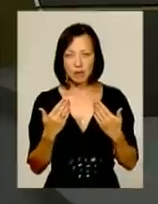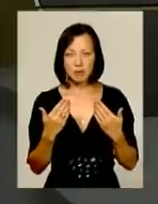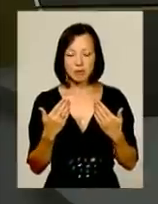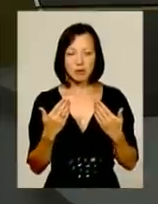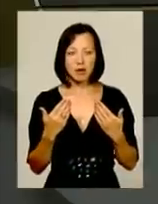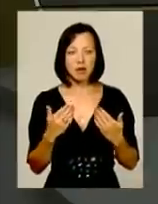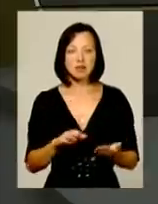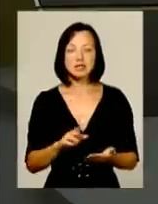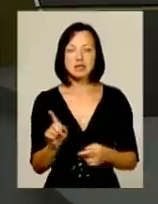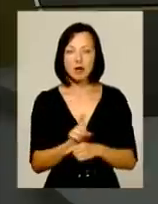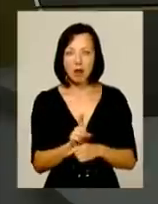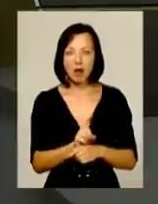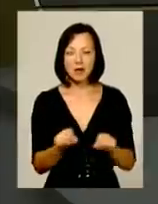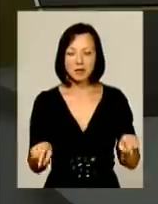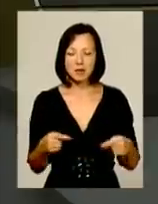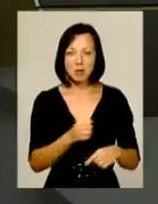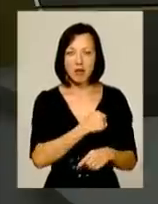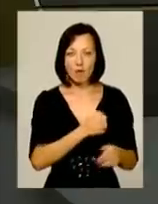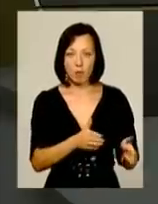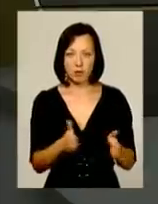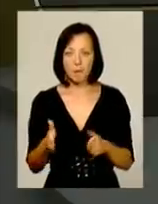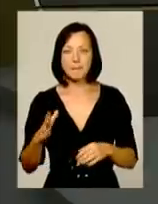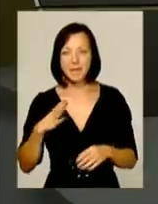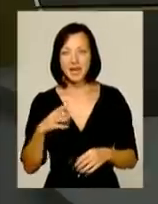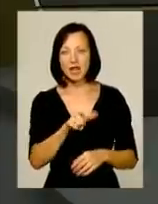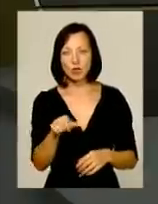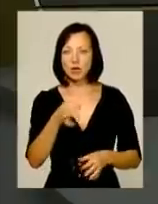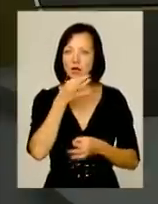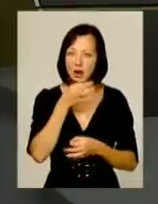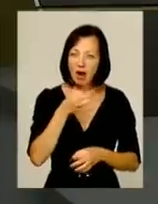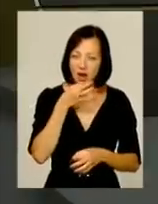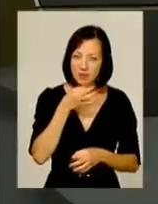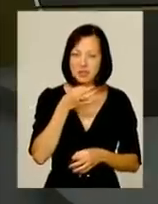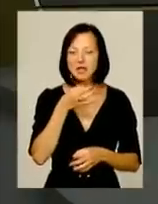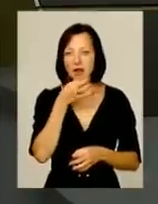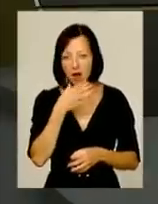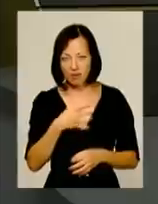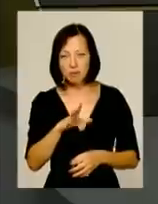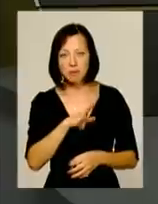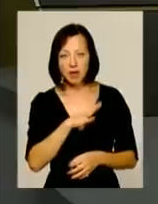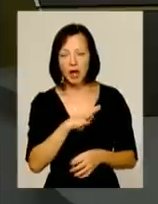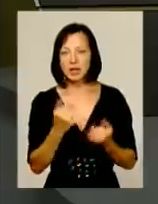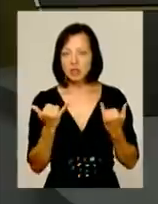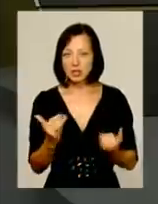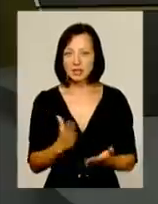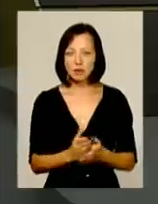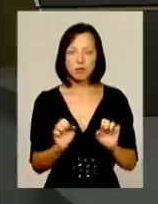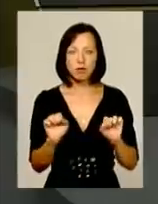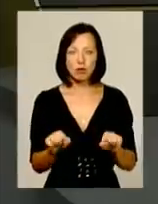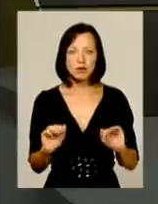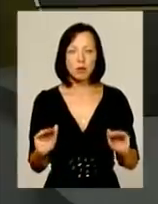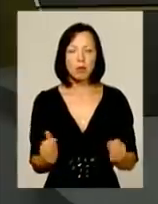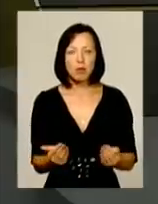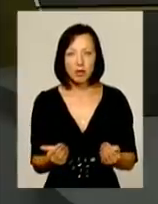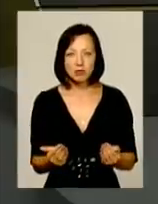і з нормальній організацією боєвоподготовки. Тобто, були люди, які нравяться це дело і нравилось. І вони зараз є, просто їх може бути менше,